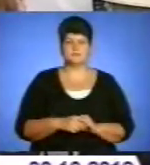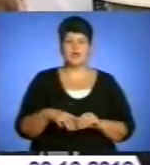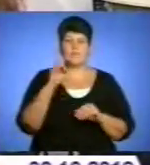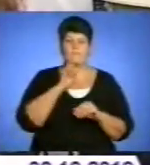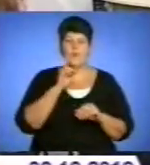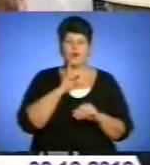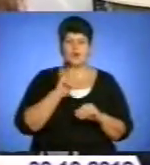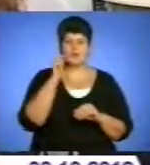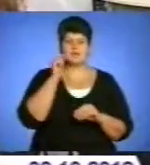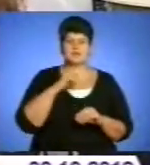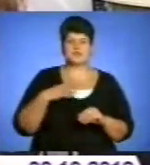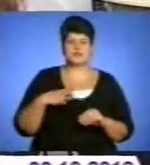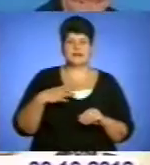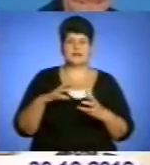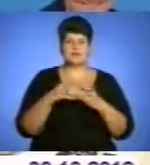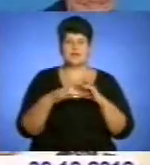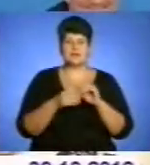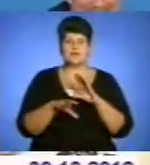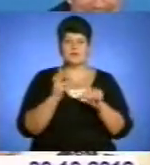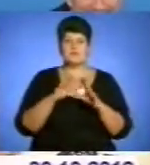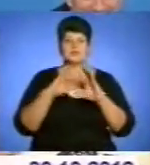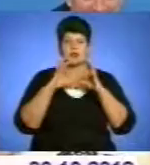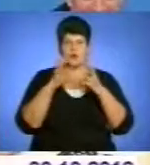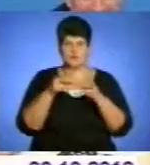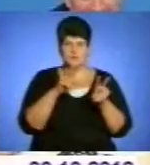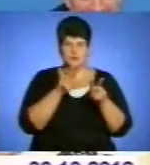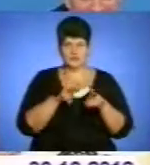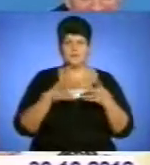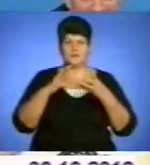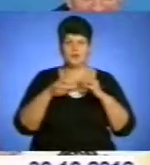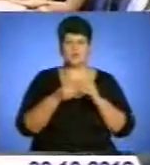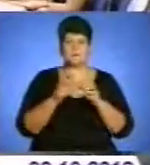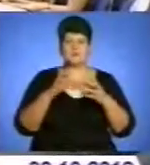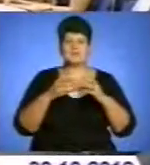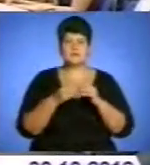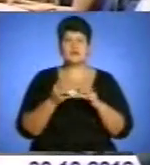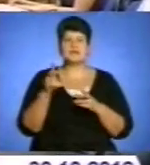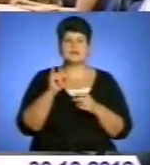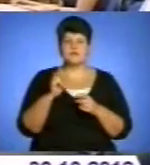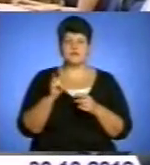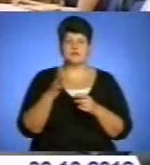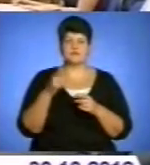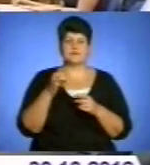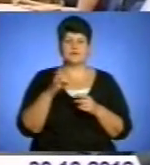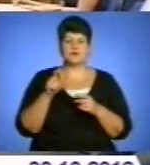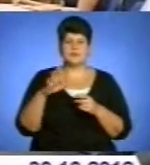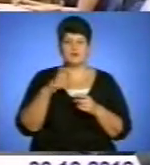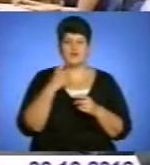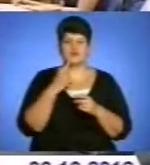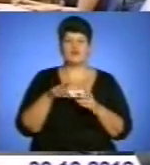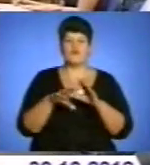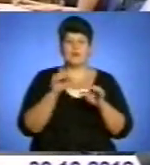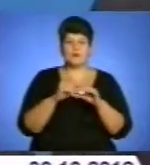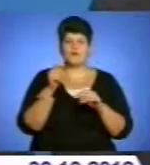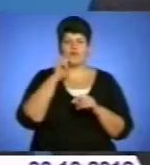українці очікують на результати виборів, міжнародні спостерігачі підбивають підсумки. У Європейській академії зі спостереження за виборами вважають, вибори в